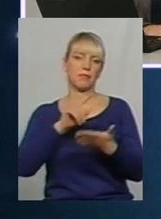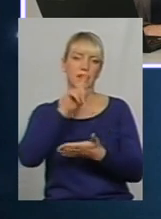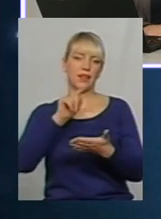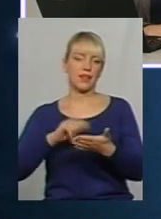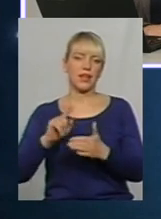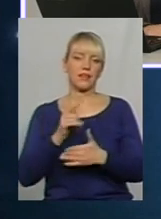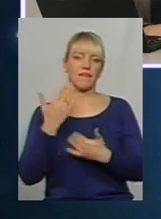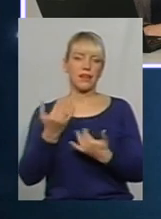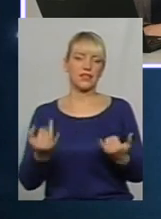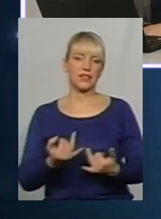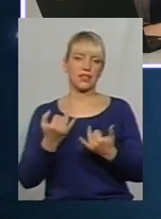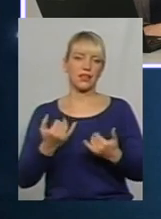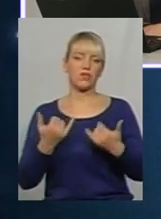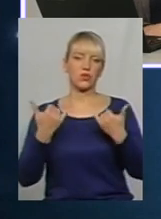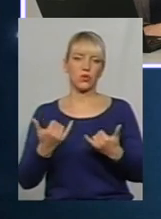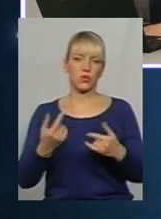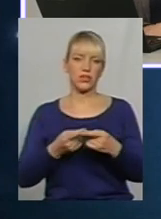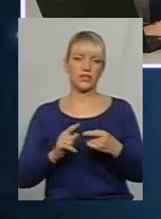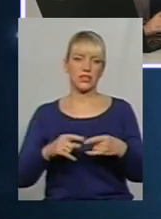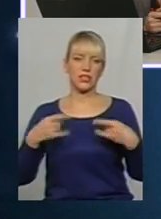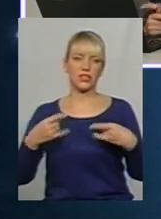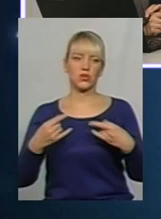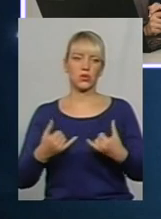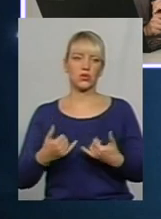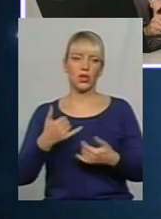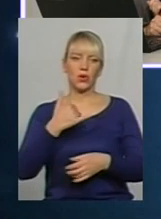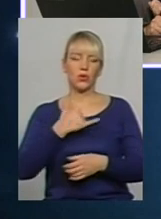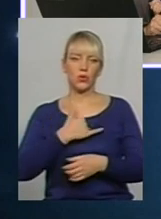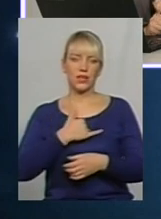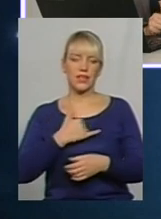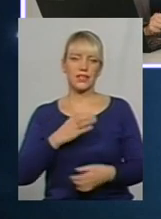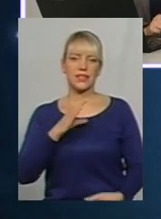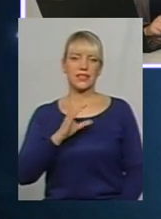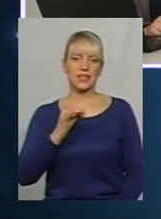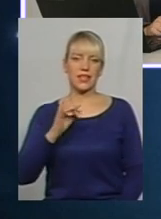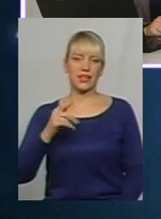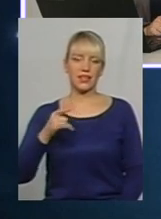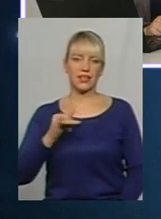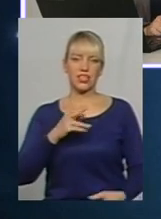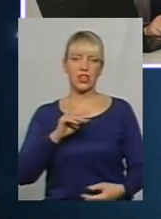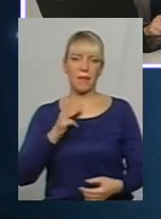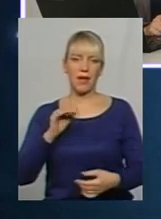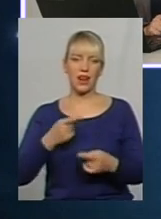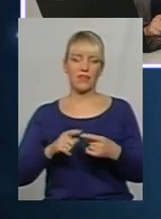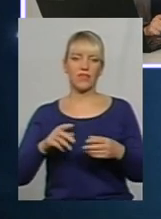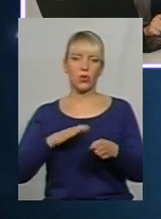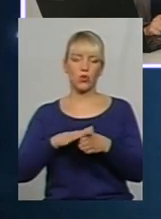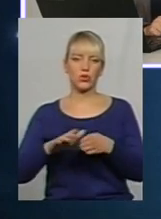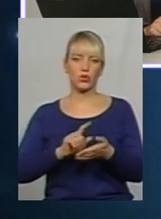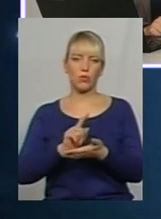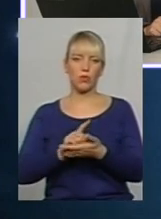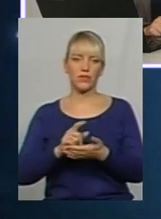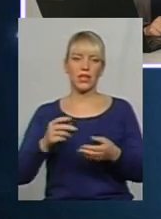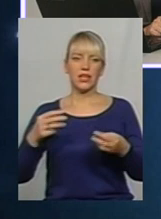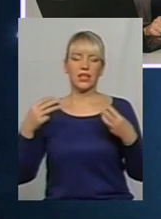цікавлять. І сьогодні у цій студії в нас Сергій Шепрів, виконуючий обов'язки начальника управління